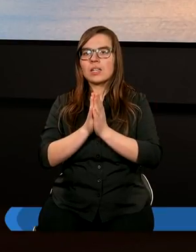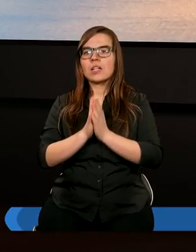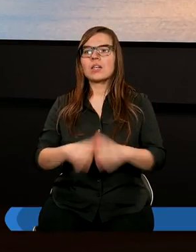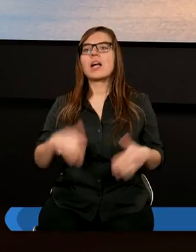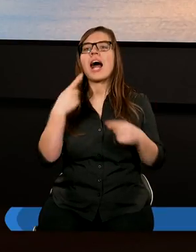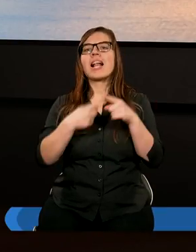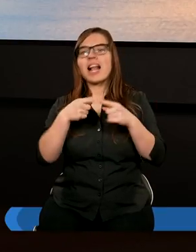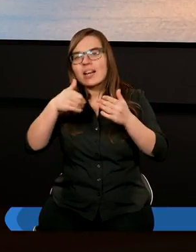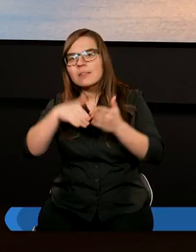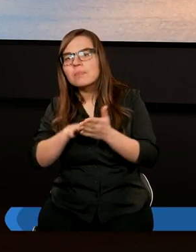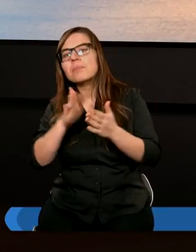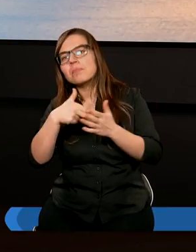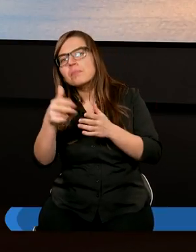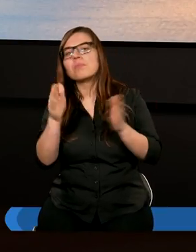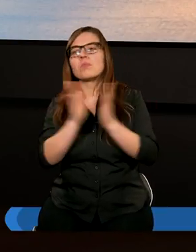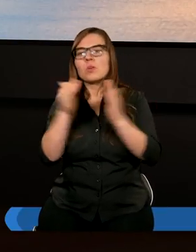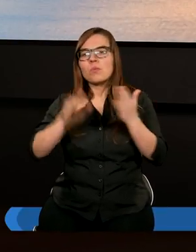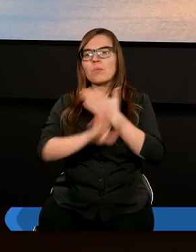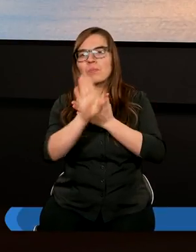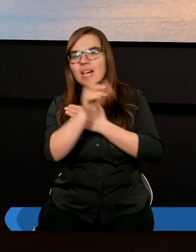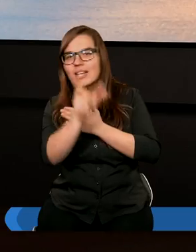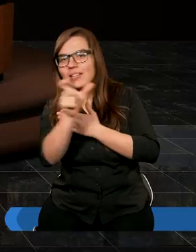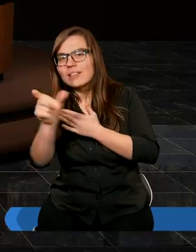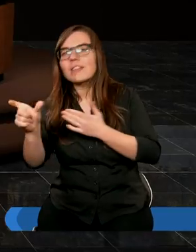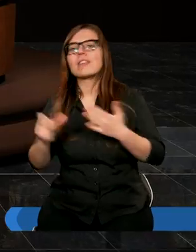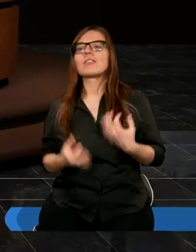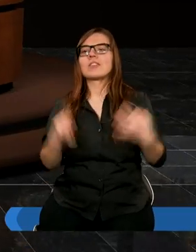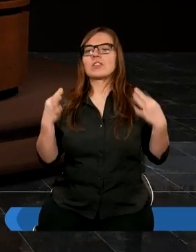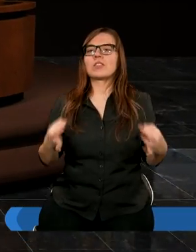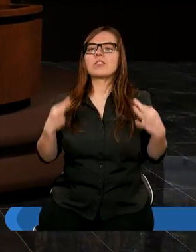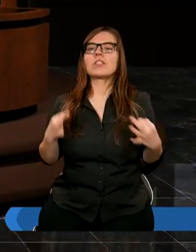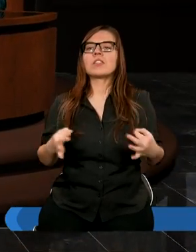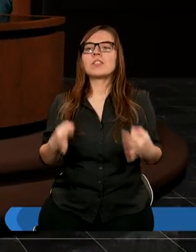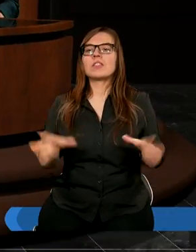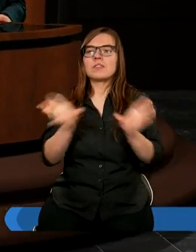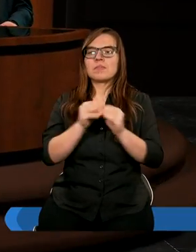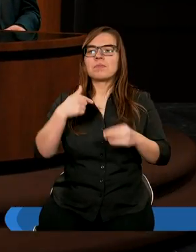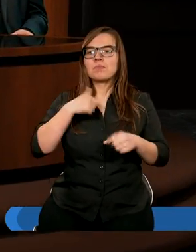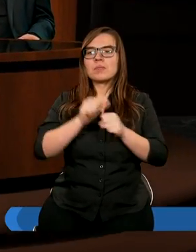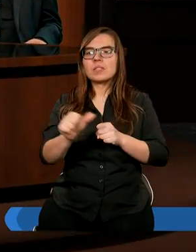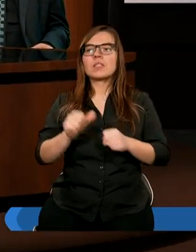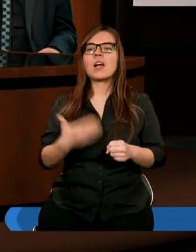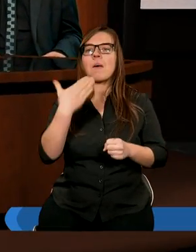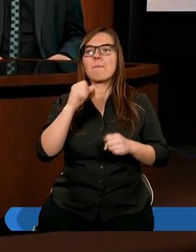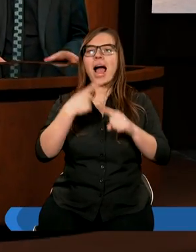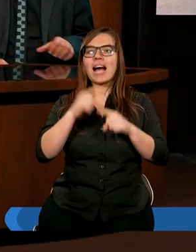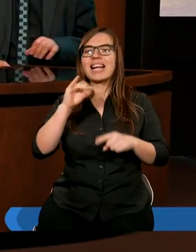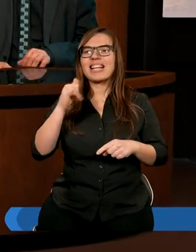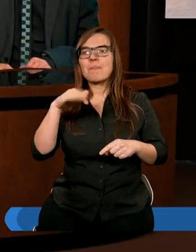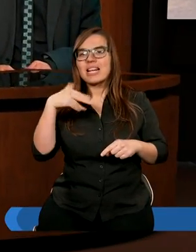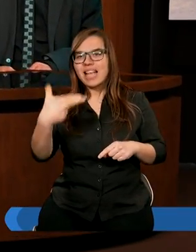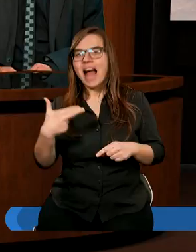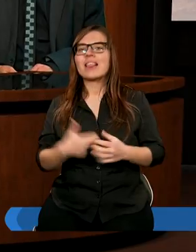zanim przejdziemy do modlitwy, może przedstawię. Dzisiaj ze mną jest Maksymilian,